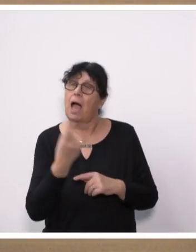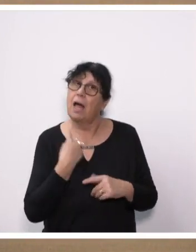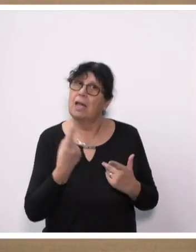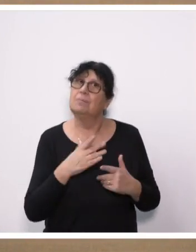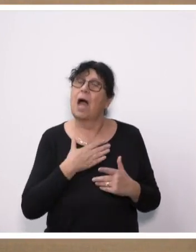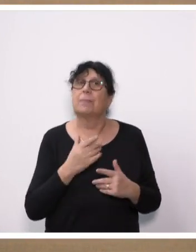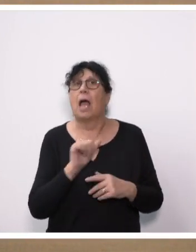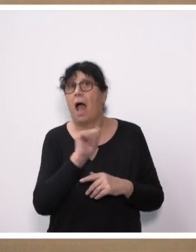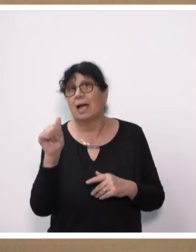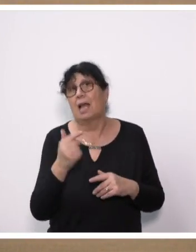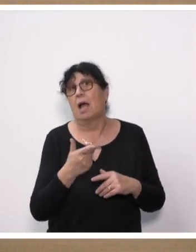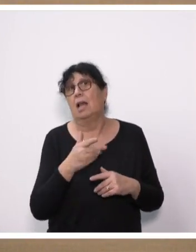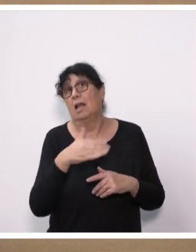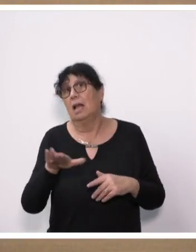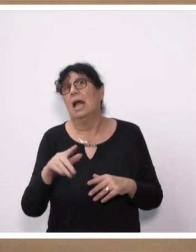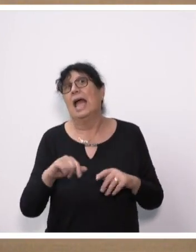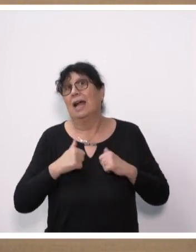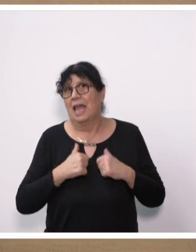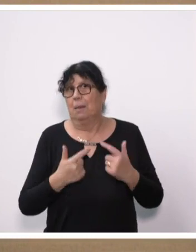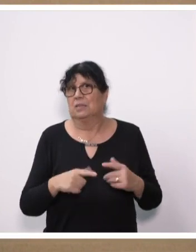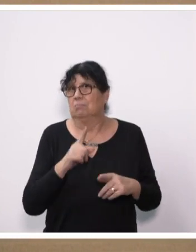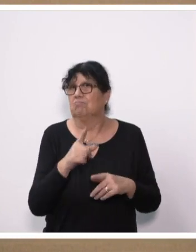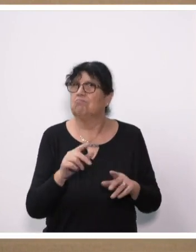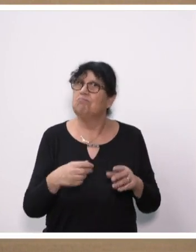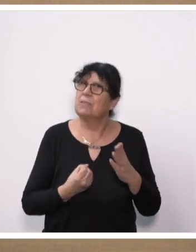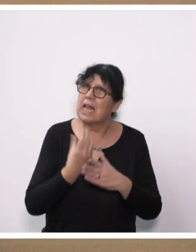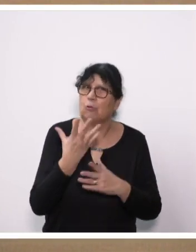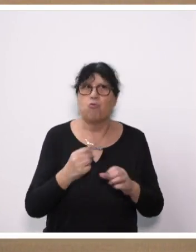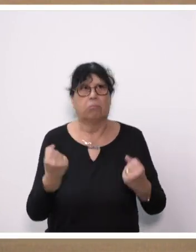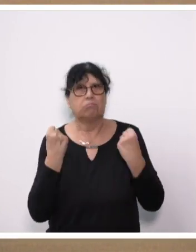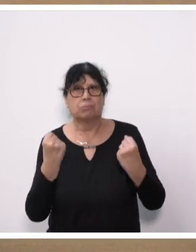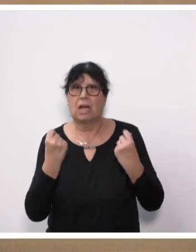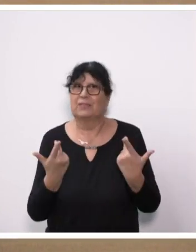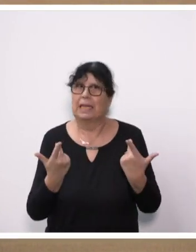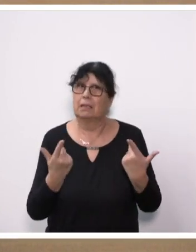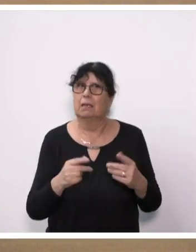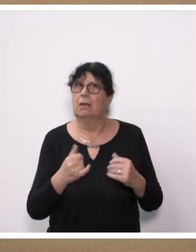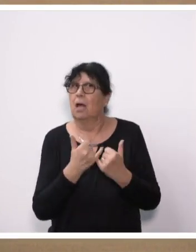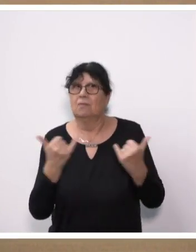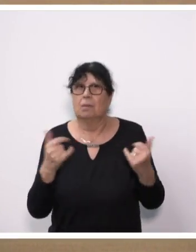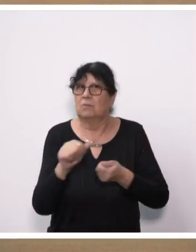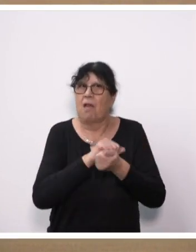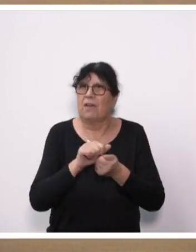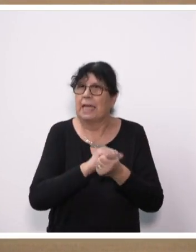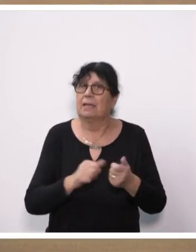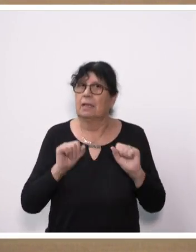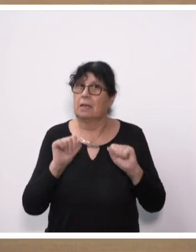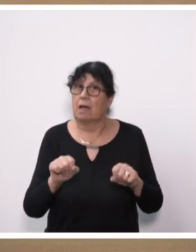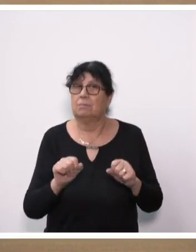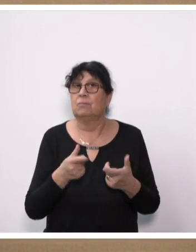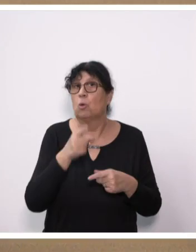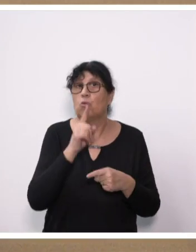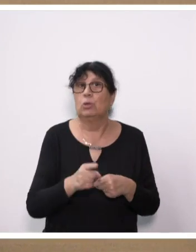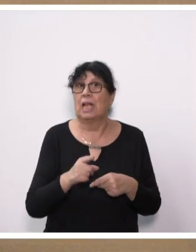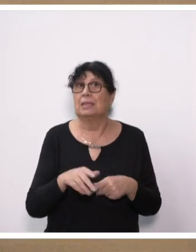im Ahrtal erlebt, welche Kraft die Natur entwickeln kann, wie sie Leben und Existenzen in wenigen Minuten vernichten kann. Hunderte Leben,